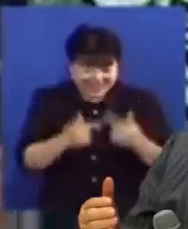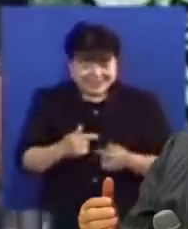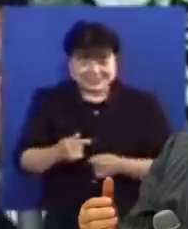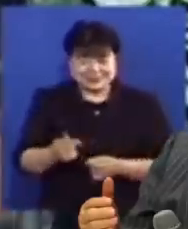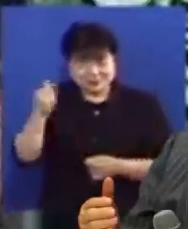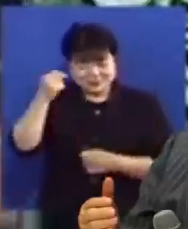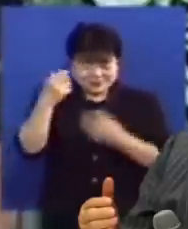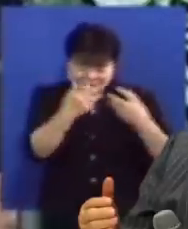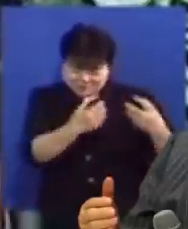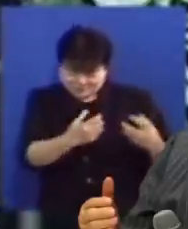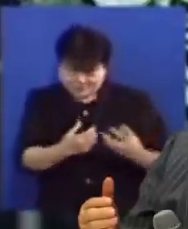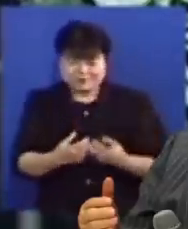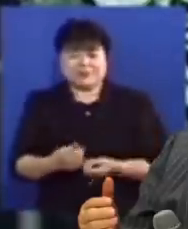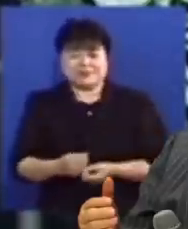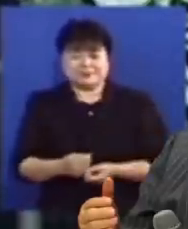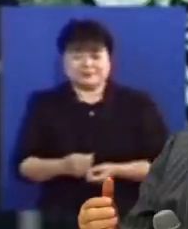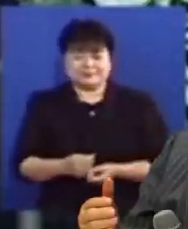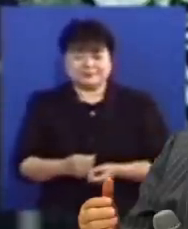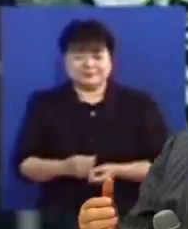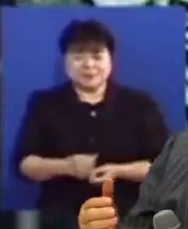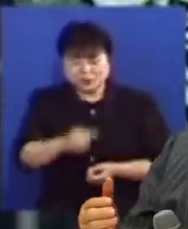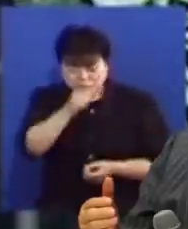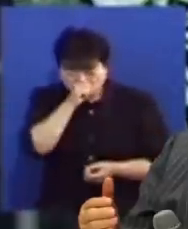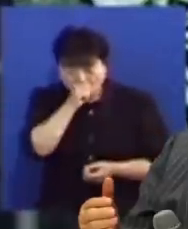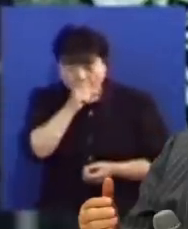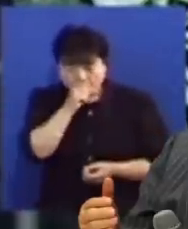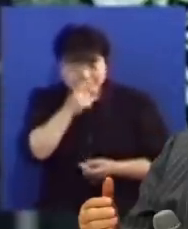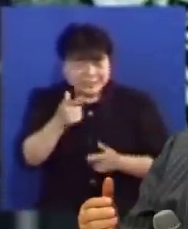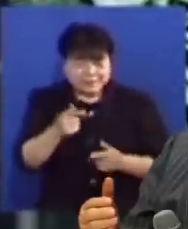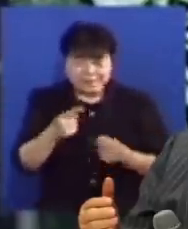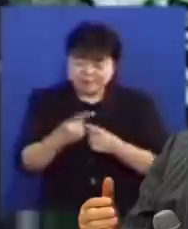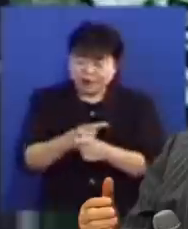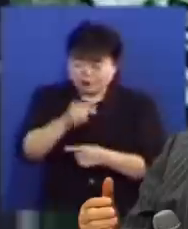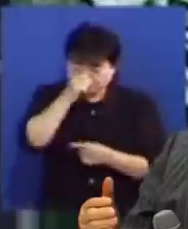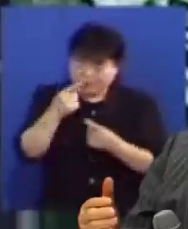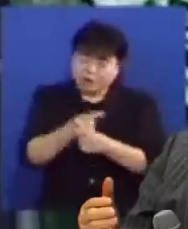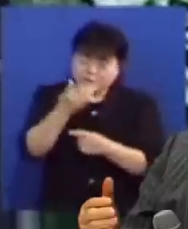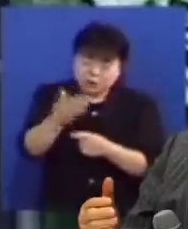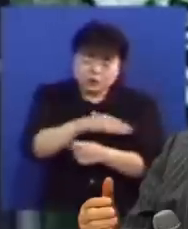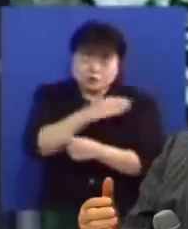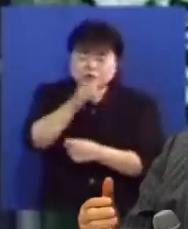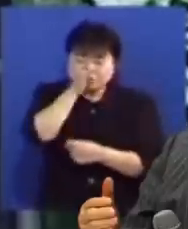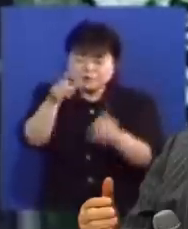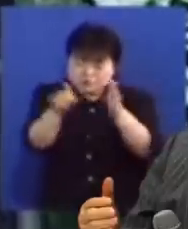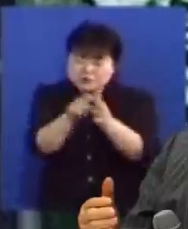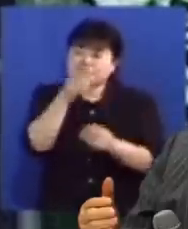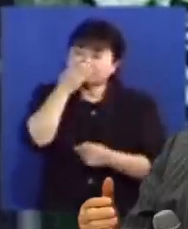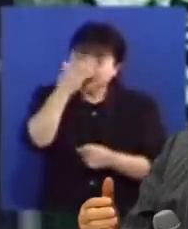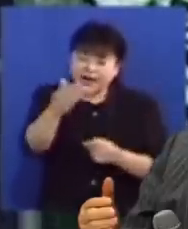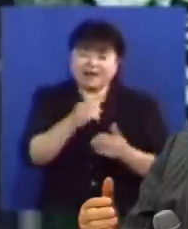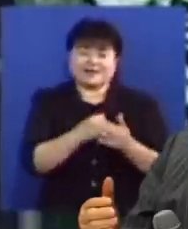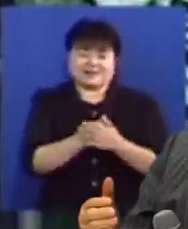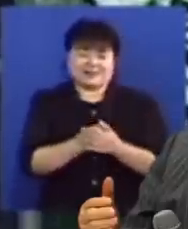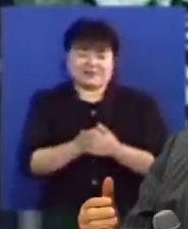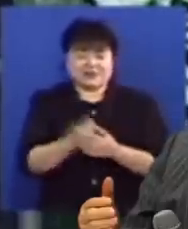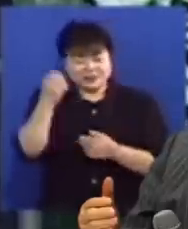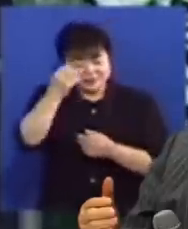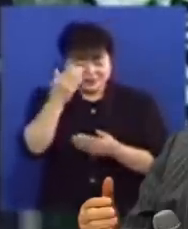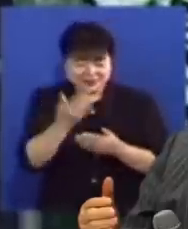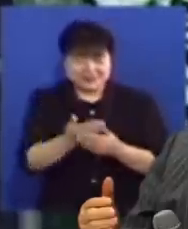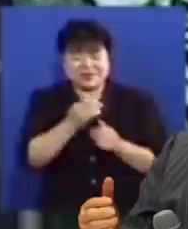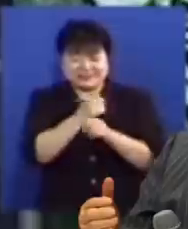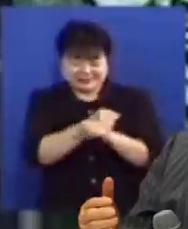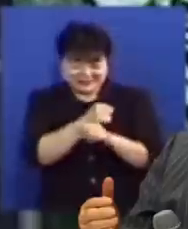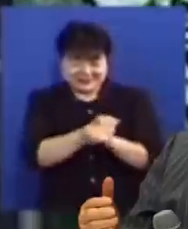성령이 좋을 때는 좋고 안 좋을 때는 좋게 만들어 주시기 때문에 능력있는 신앙을 가질 수가 있는 것입니다 그 다음 성령께서